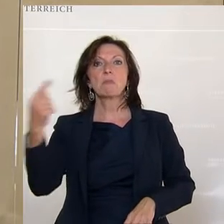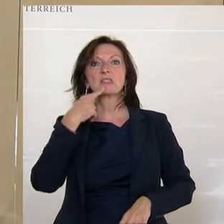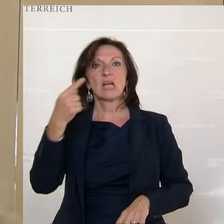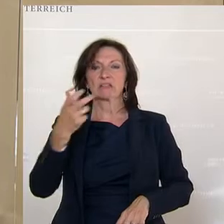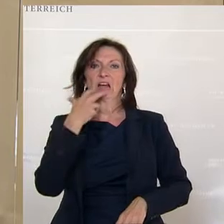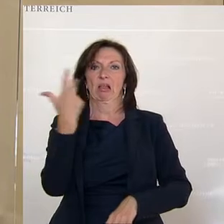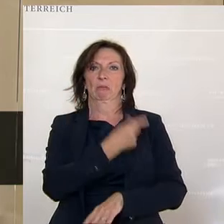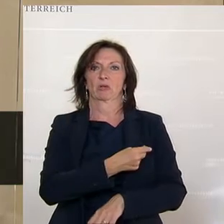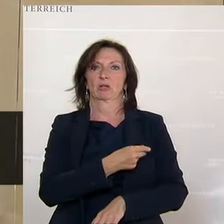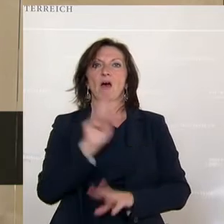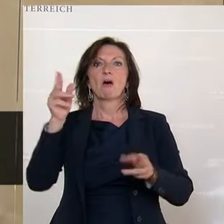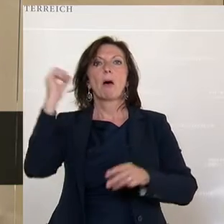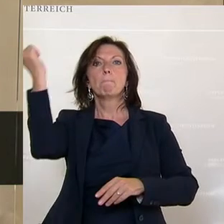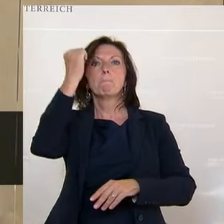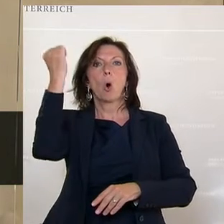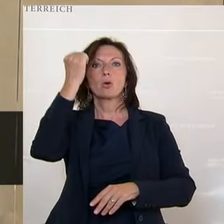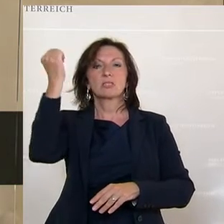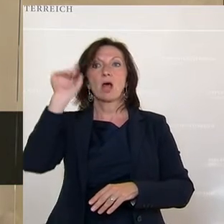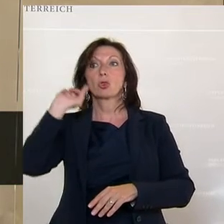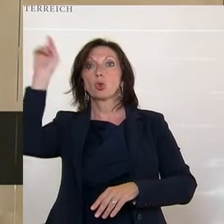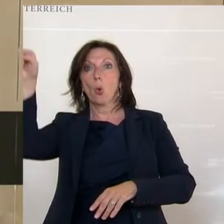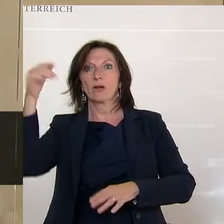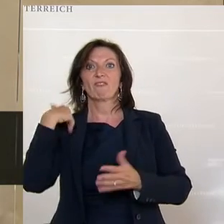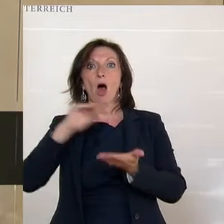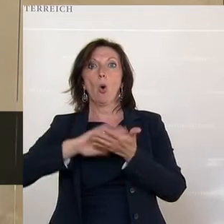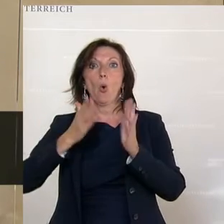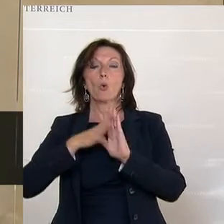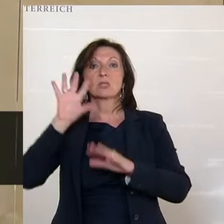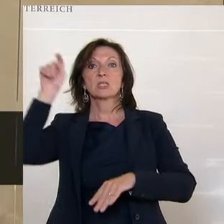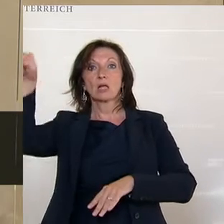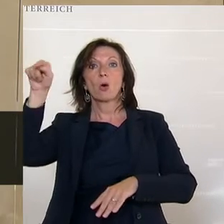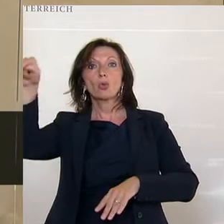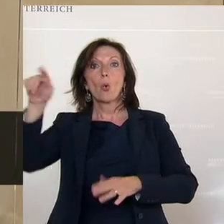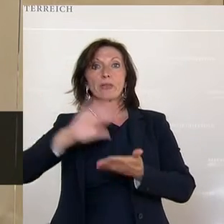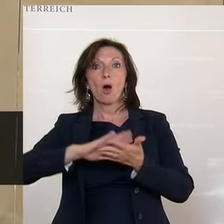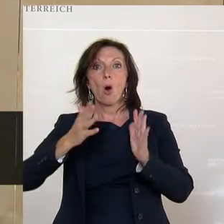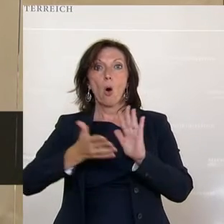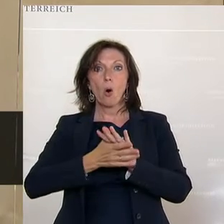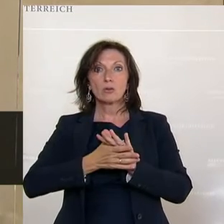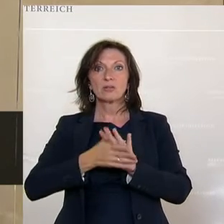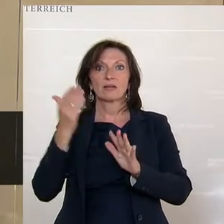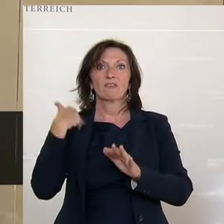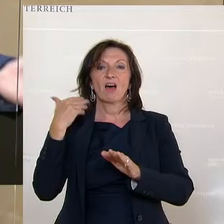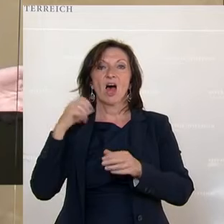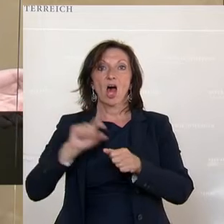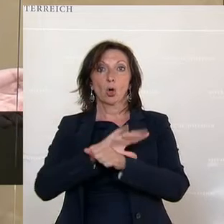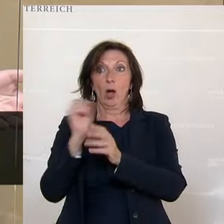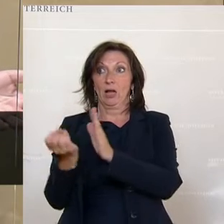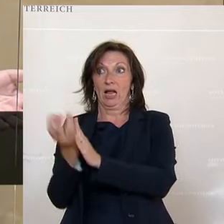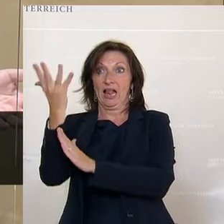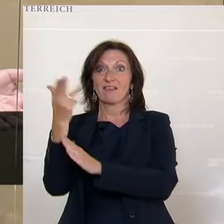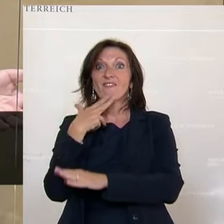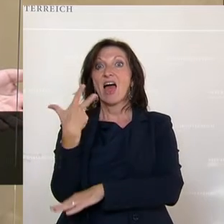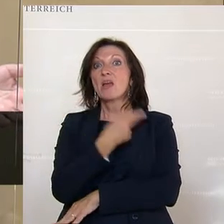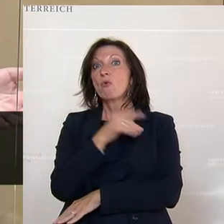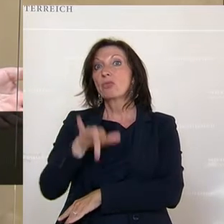Sie waren in Bosnien-Herzegowina bei einer Hochzeit. Bei dieser Hochzeit kam es zu einem Covid-Cluster. Die Personen, die geimpft waren,